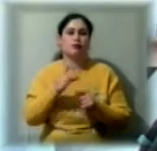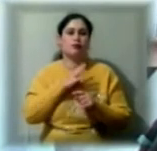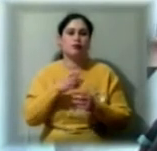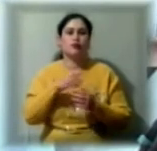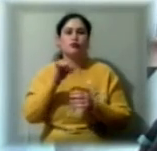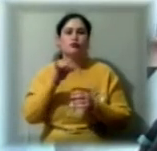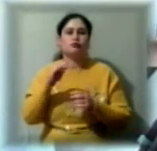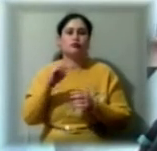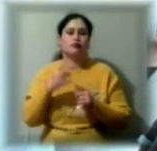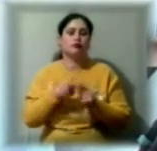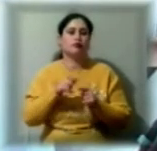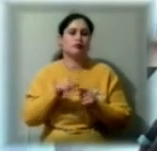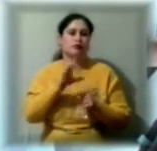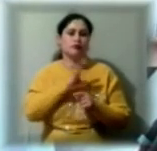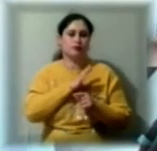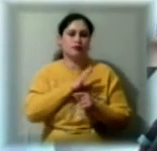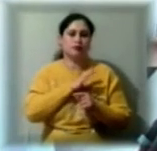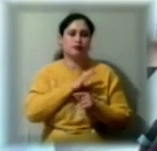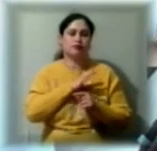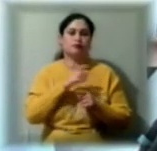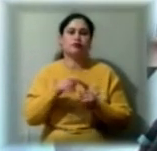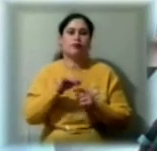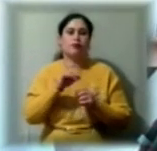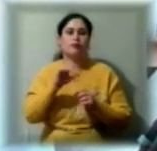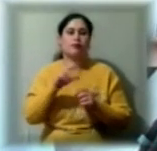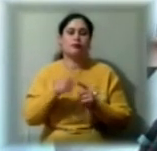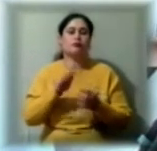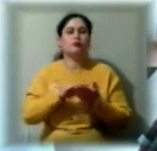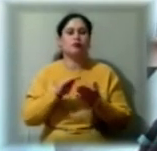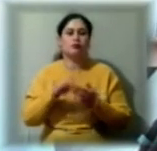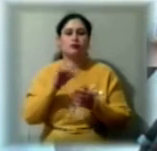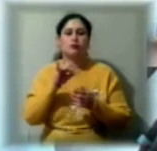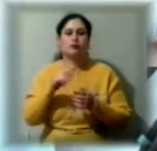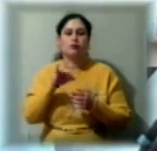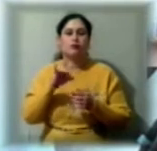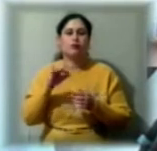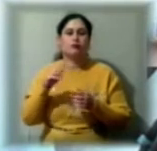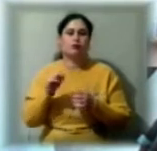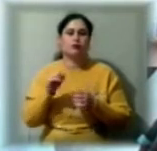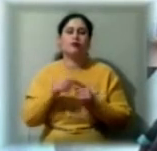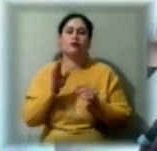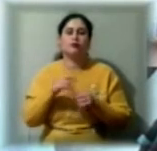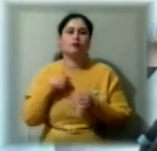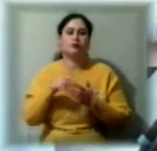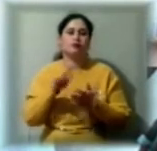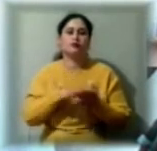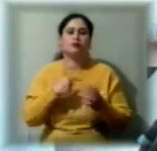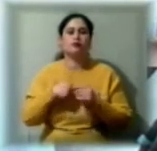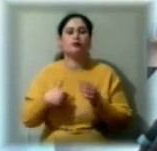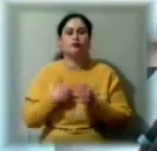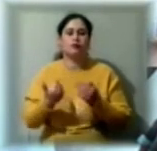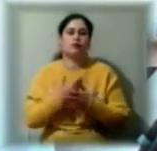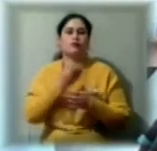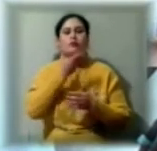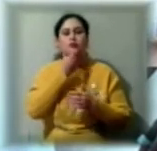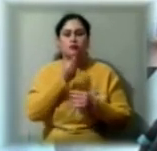Перша маска була мережевна, із б'язі з накладенням трикотажного мережева. Потім ми пішли далі і хотіли вже більше гламуру, тому стали